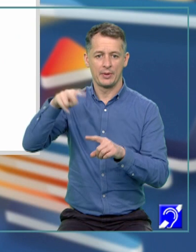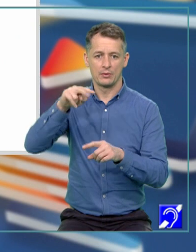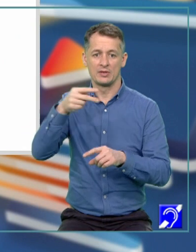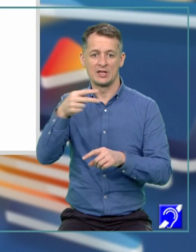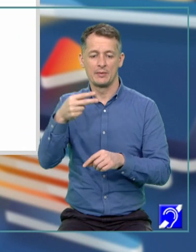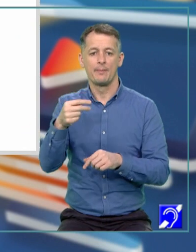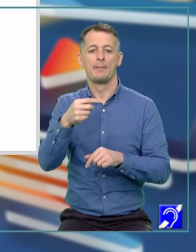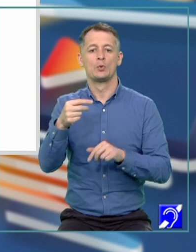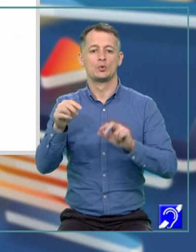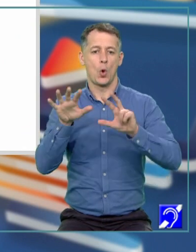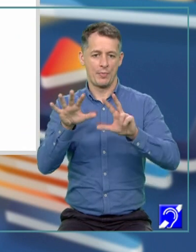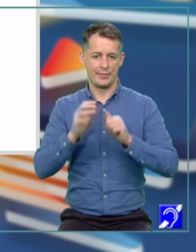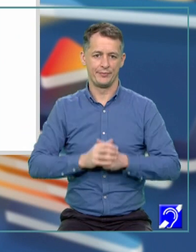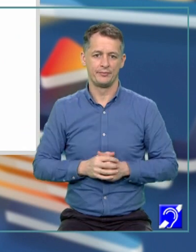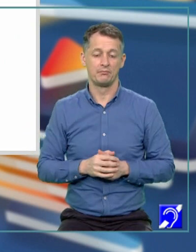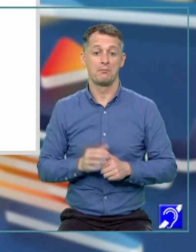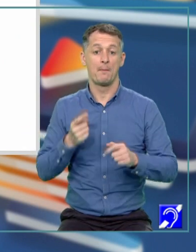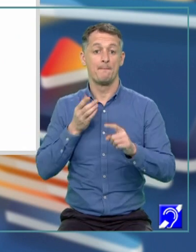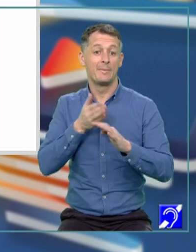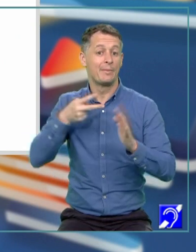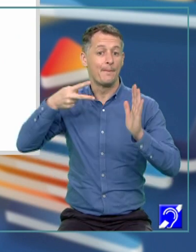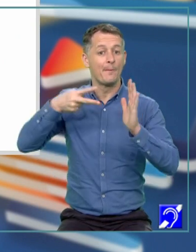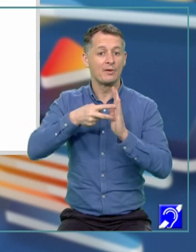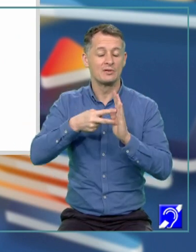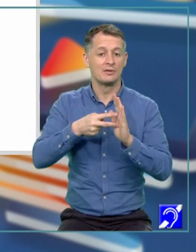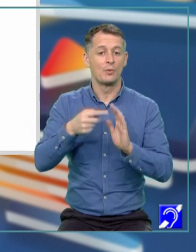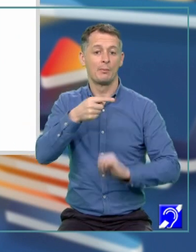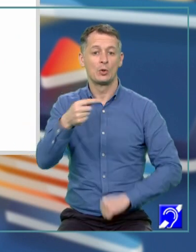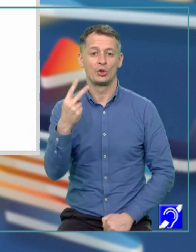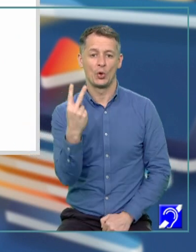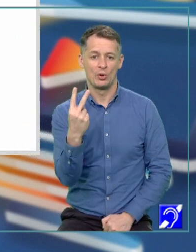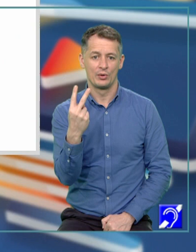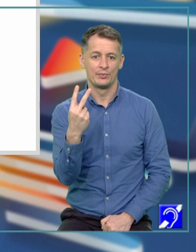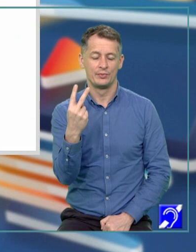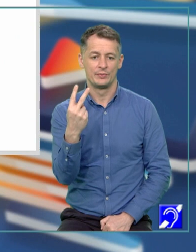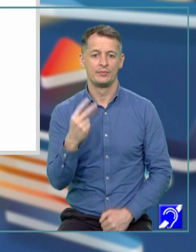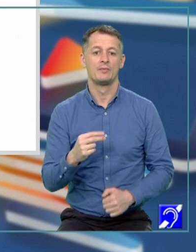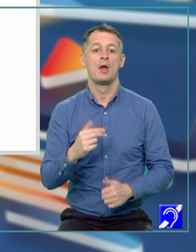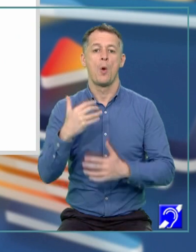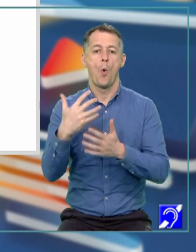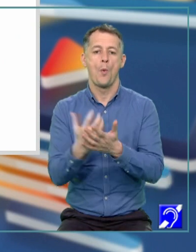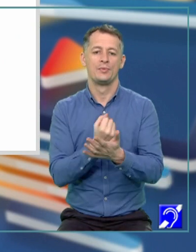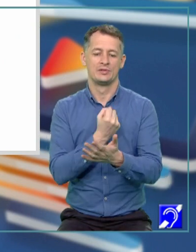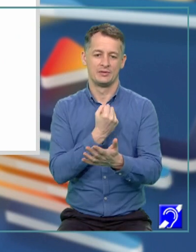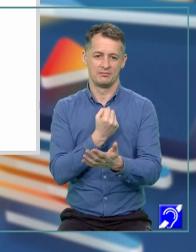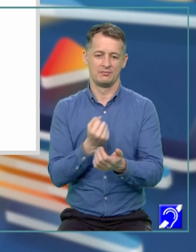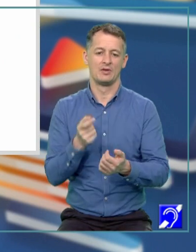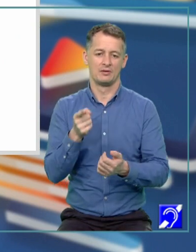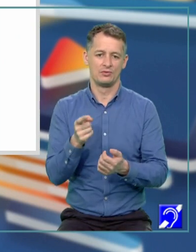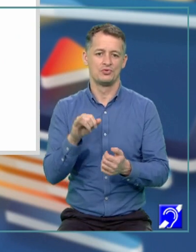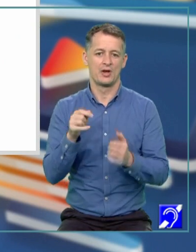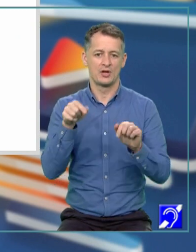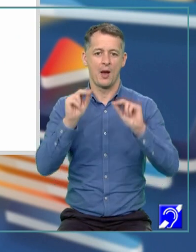minus 8. Prin împărțirea cu minus 2, obținem, e bine, și aici